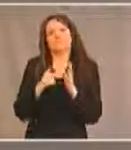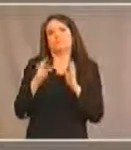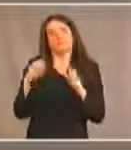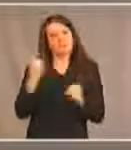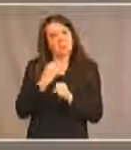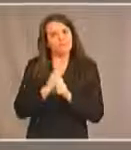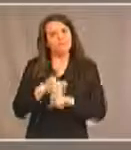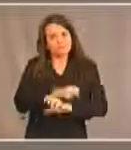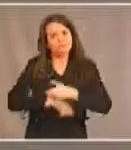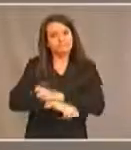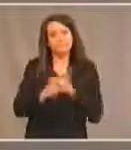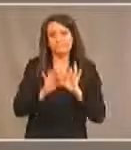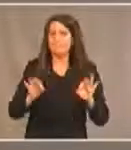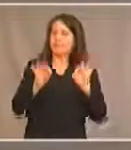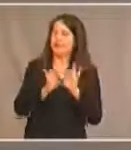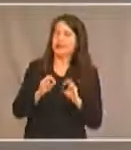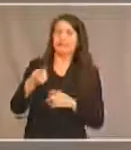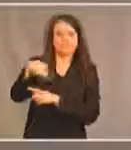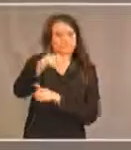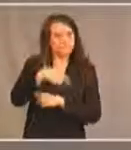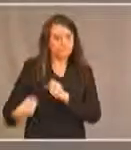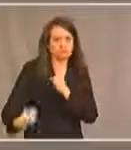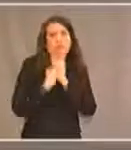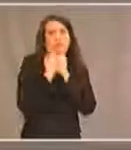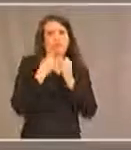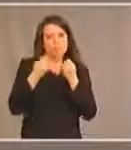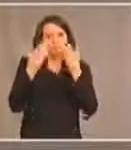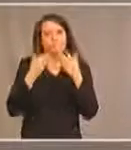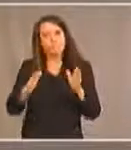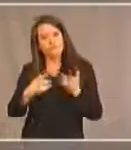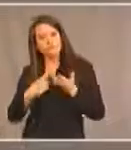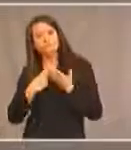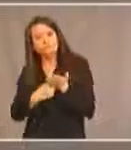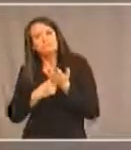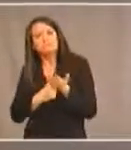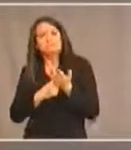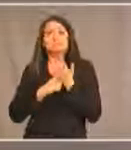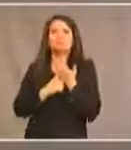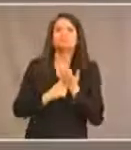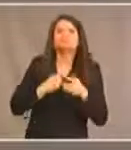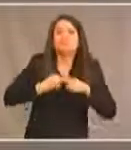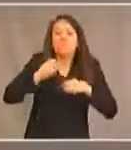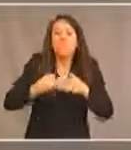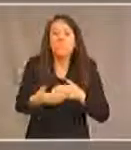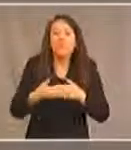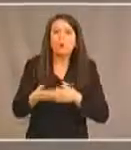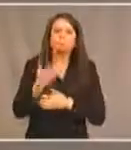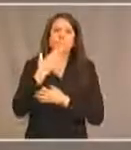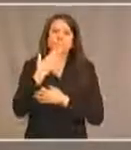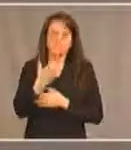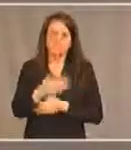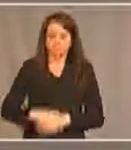énorme et nous comptons sur votre rapport pour poursuivre le dialogue et la conversation dans les mois à venir. Merci.